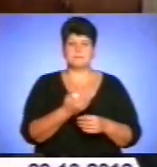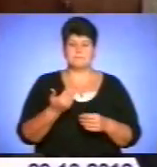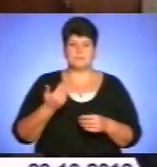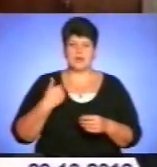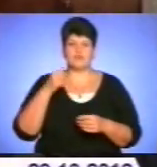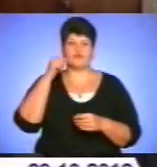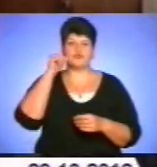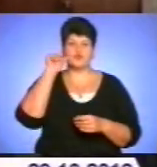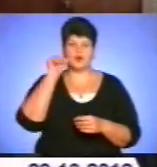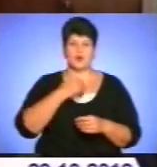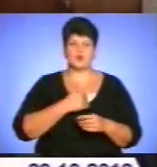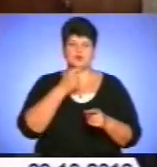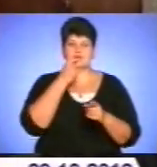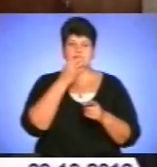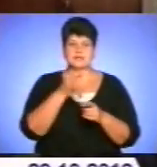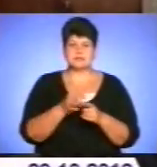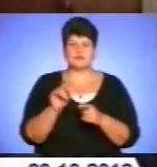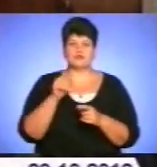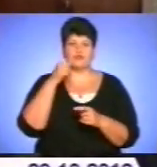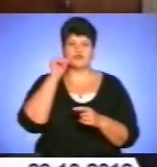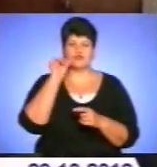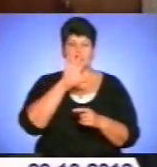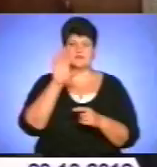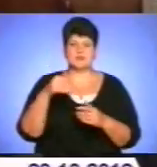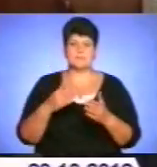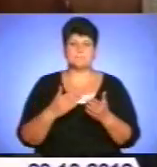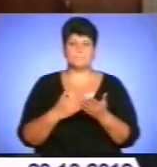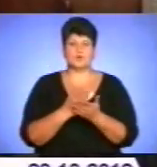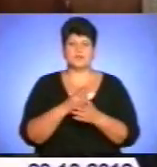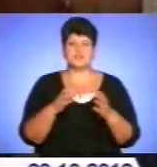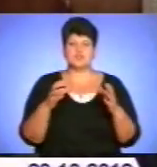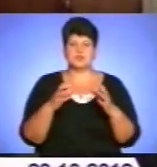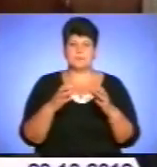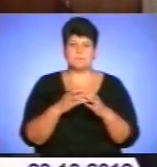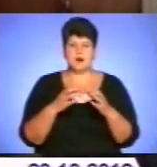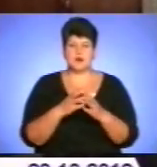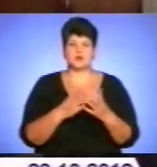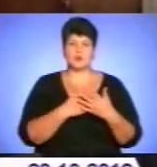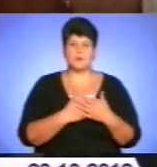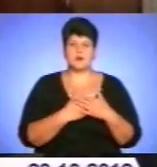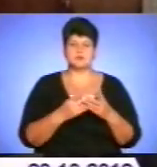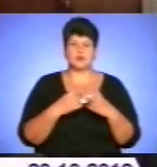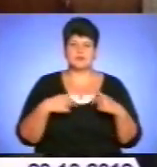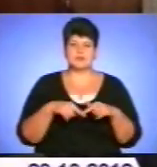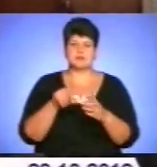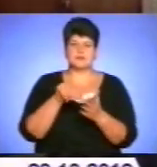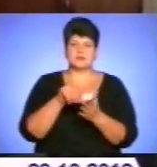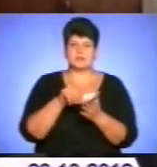Вчора, я вам хочу сказати, що всі і політичні партії, які були представниками, і громадські організації представляли,